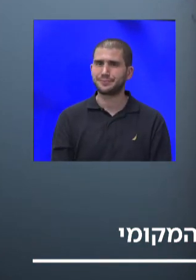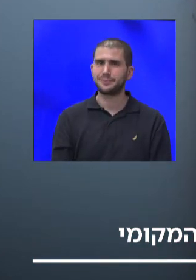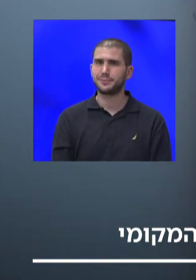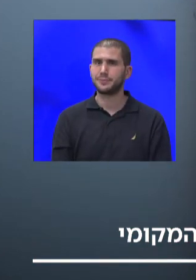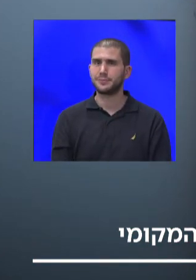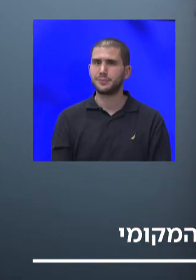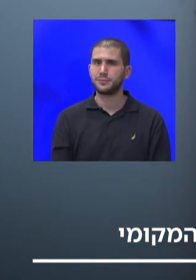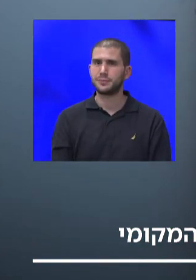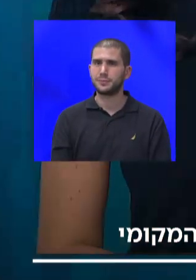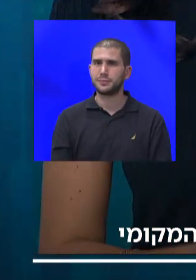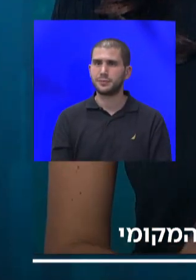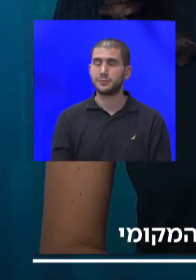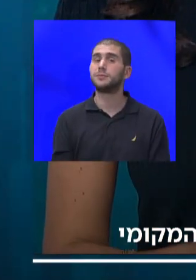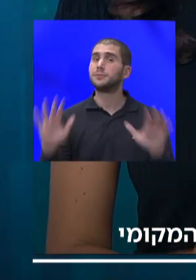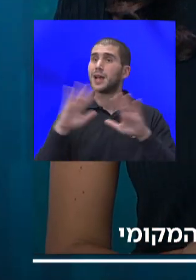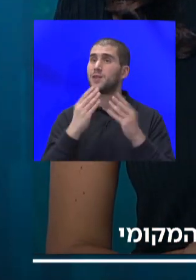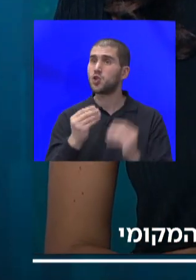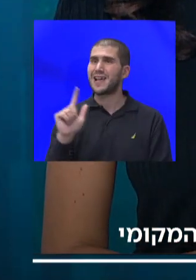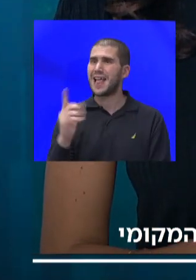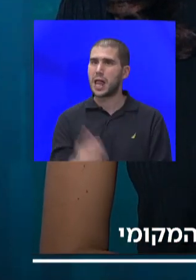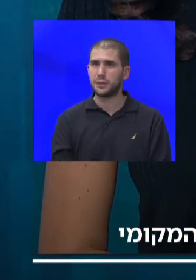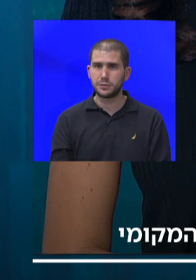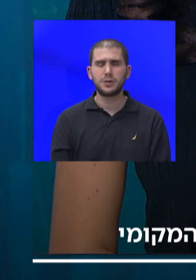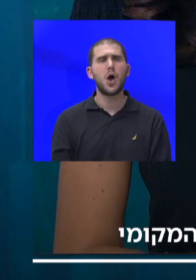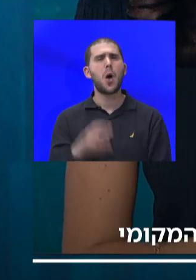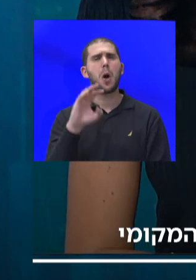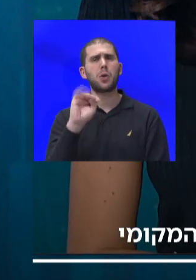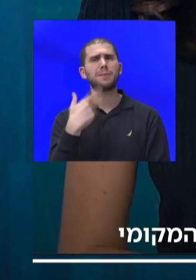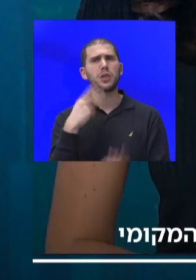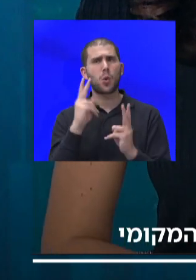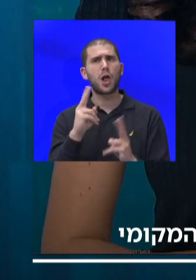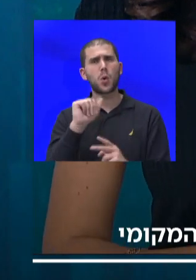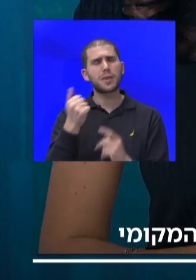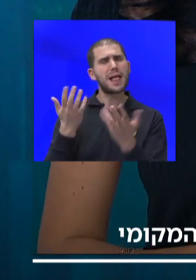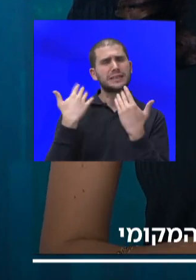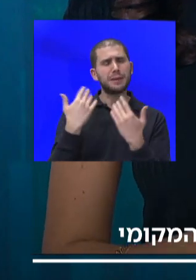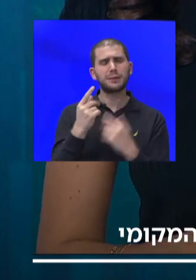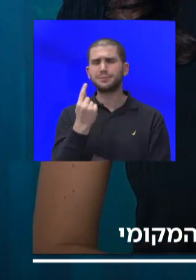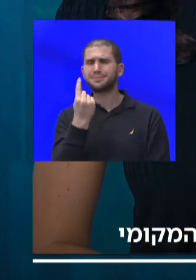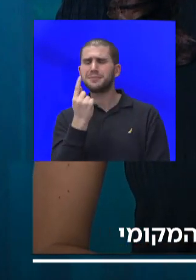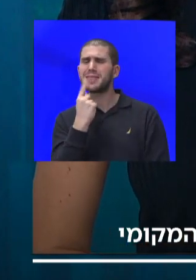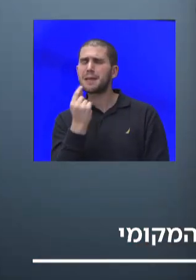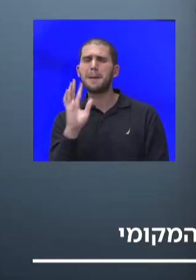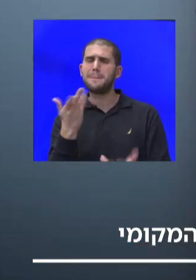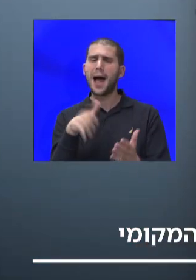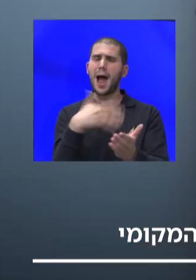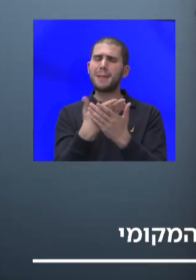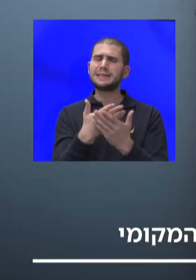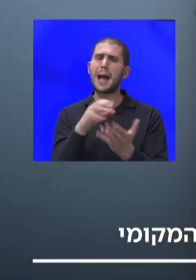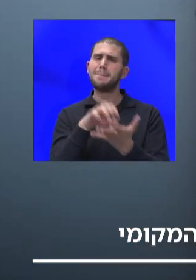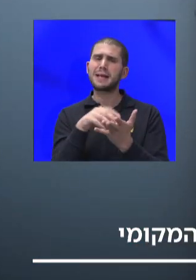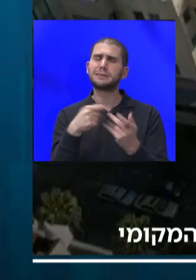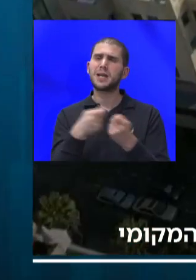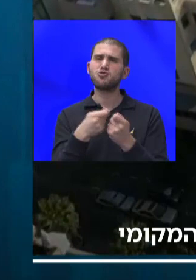ערב טוב, לילה. אז מורדחי, אם אתה יכול קודם כל לספר לנו על קצה המזלג, מה ההמלצה המרכזית שלכם ביחס למבנה של השלטון המקומי?